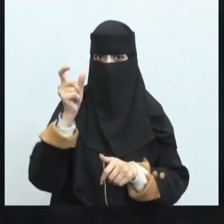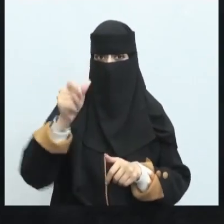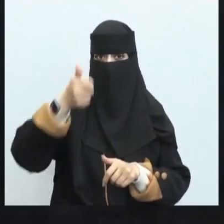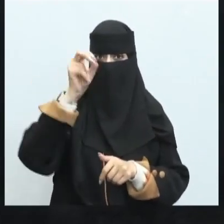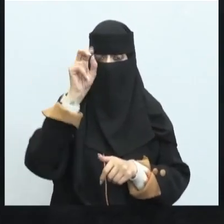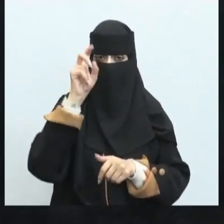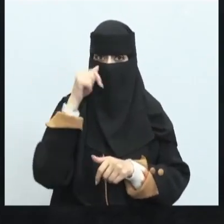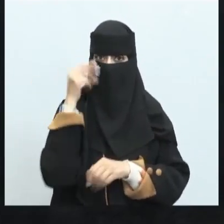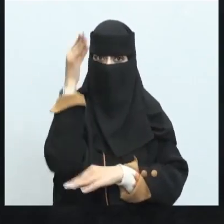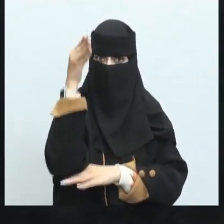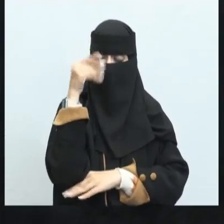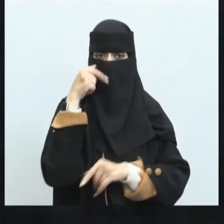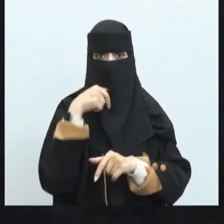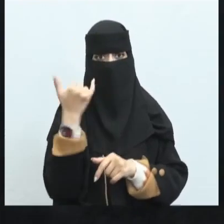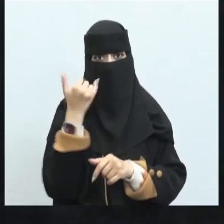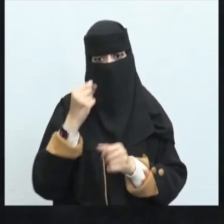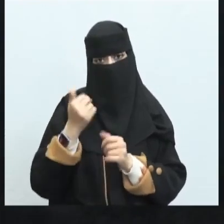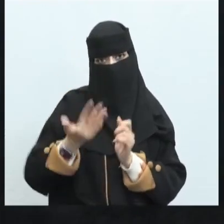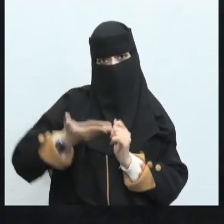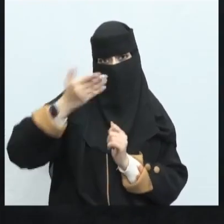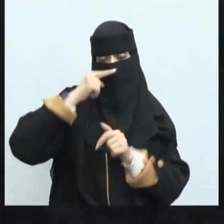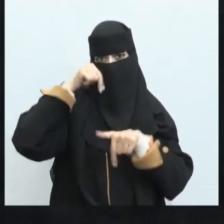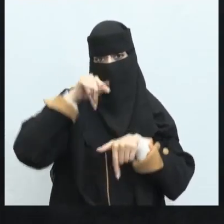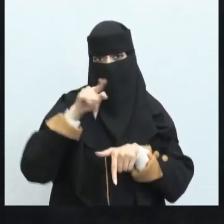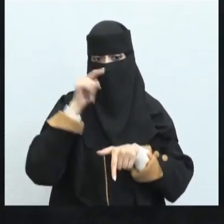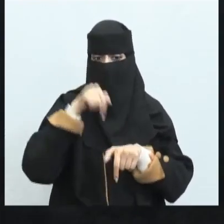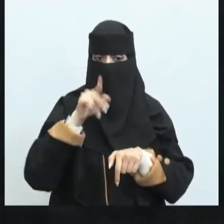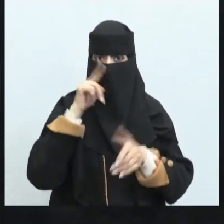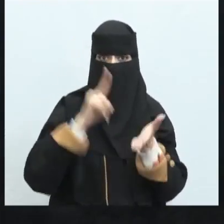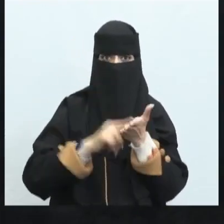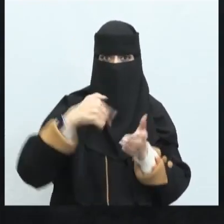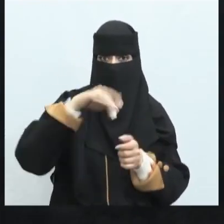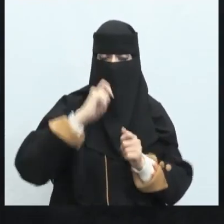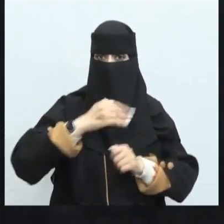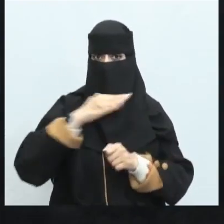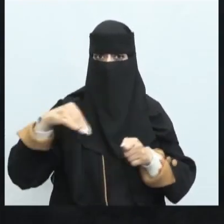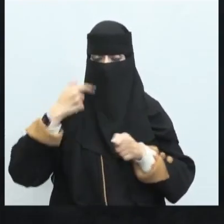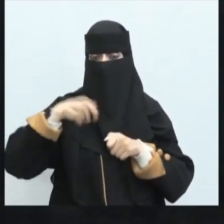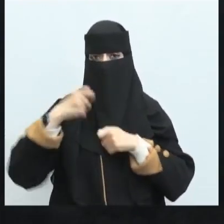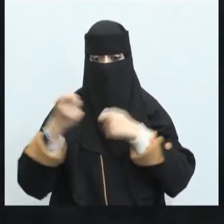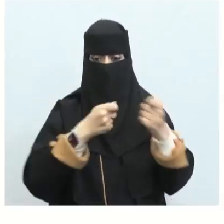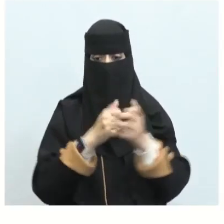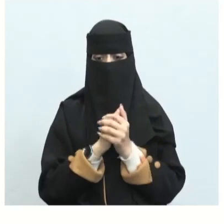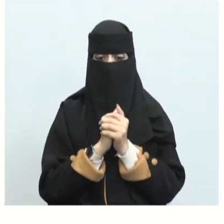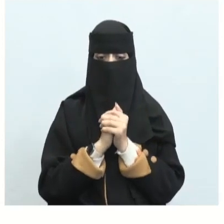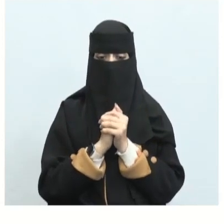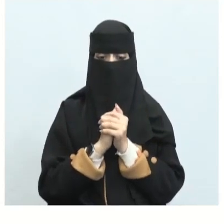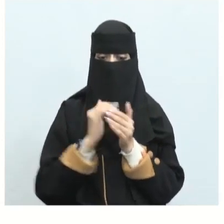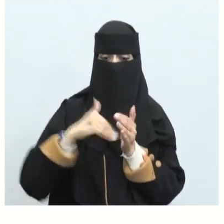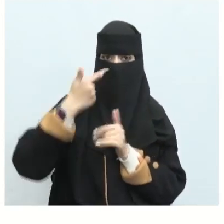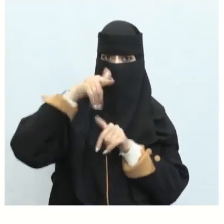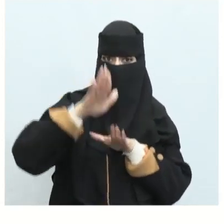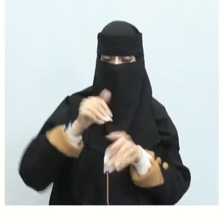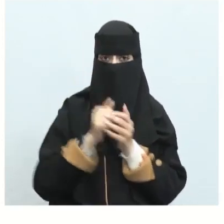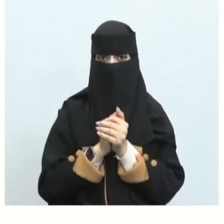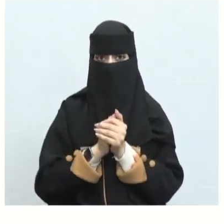تعقر كثيرا أو تقدم للضيوف وإنما هي تقول أنه حتى لو جاع قومه فإنه يعقر حتى الناقة ثم قالت وإن